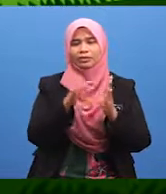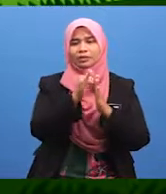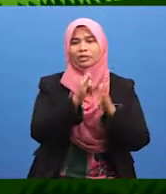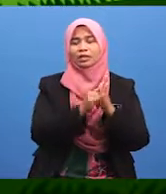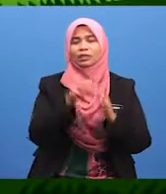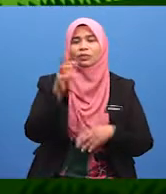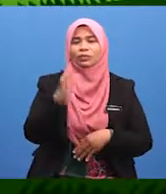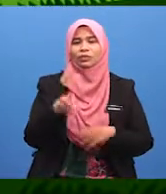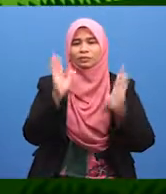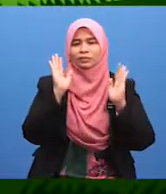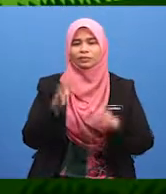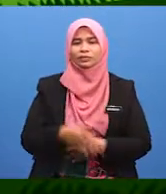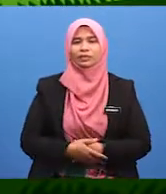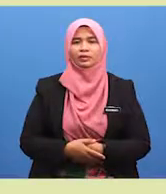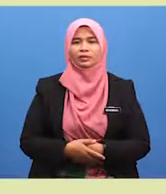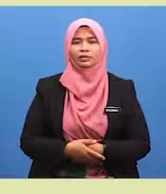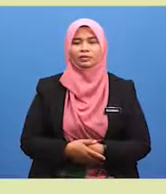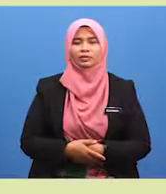syarat wajib solat?